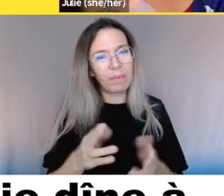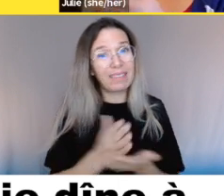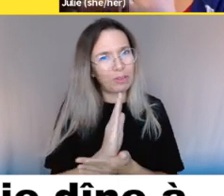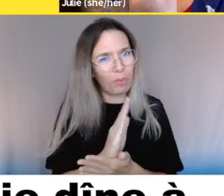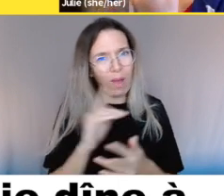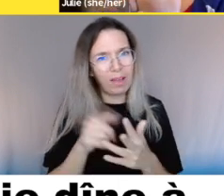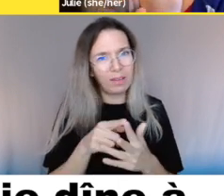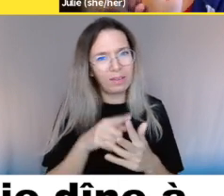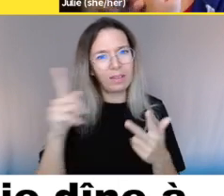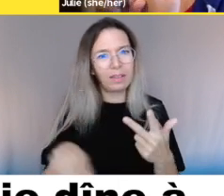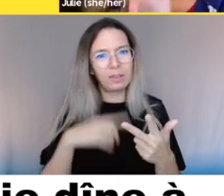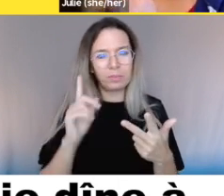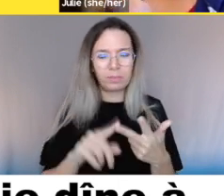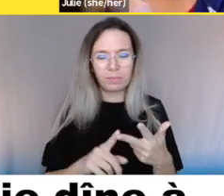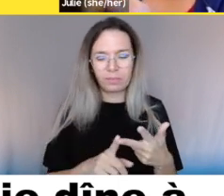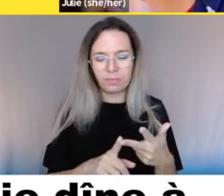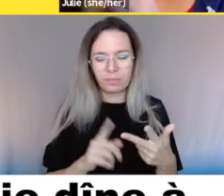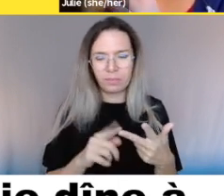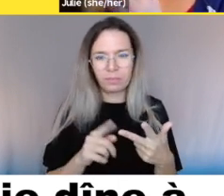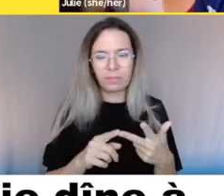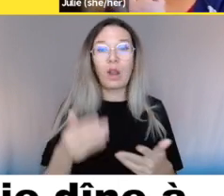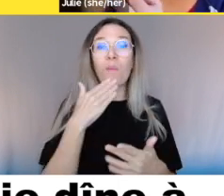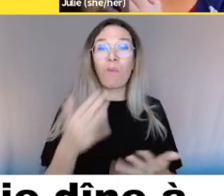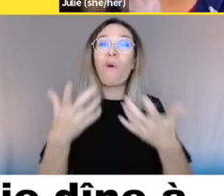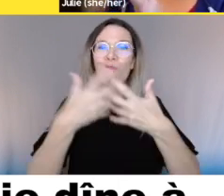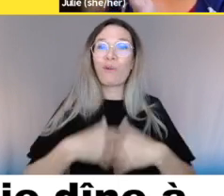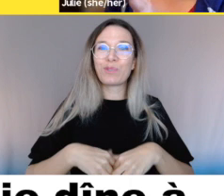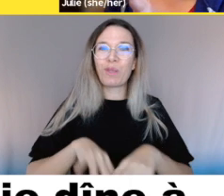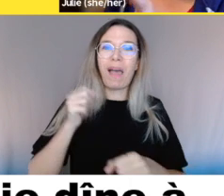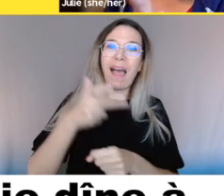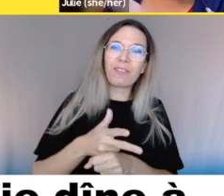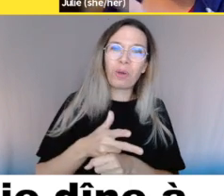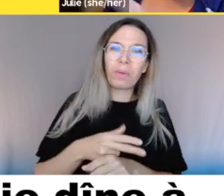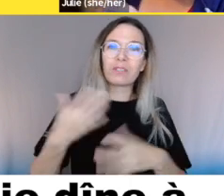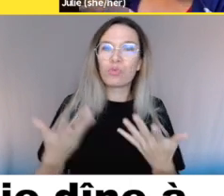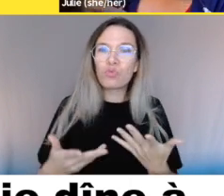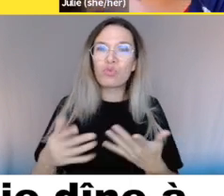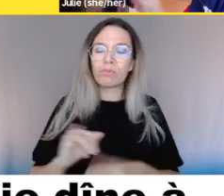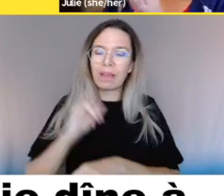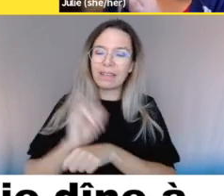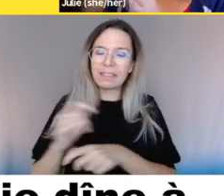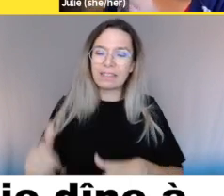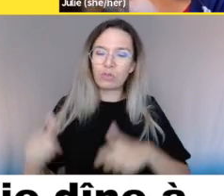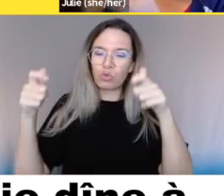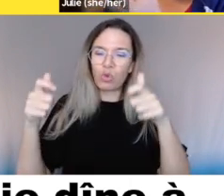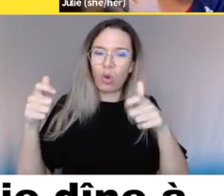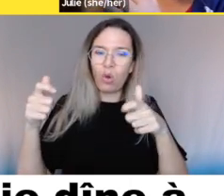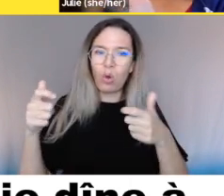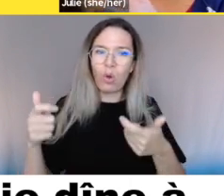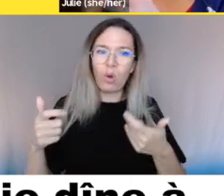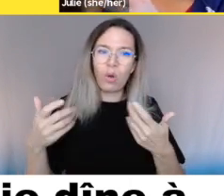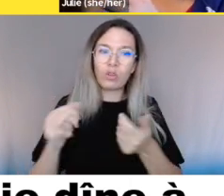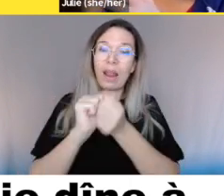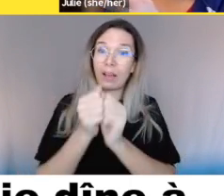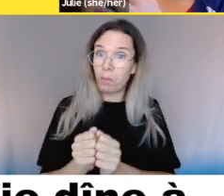excessives. La première catégorie, c'est les limites de ressources financières. parle d'argent ici, le budget.